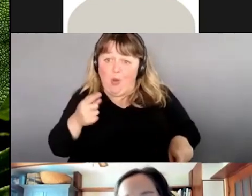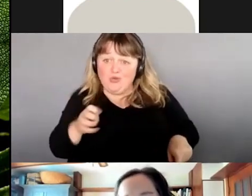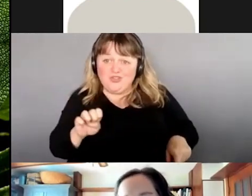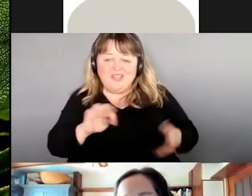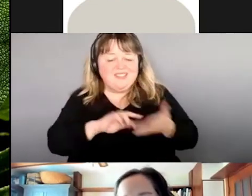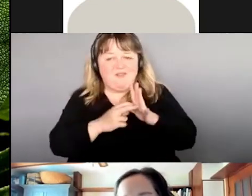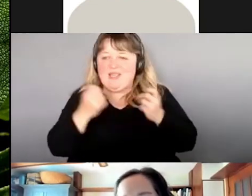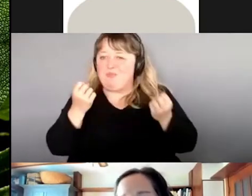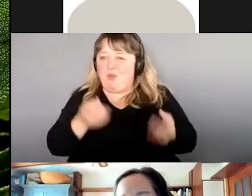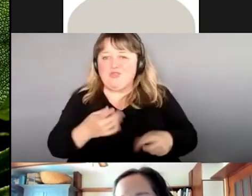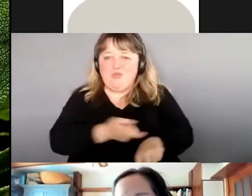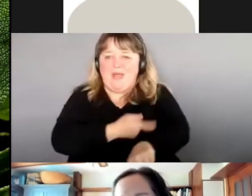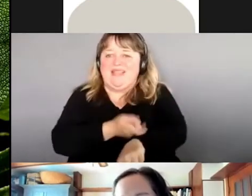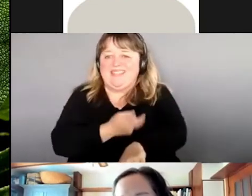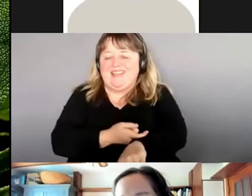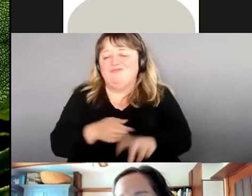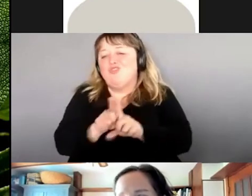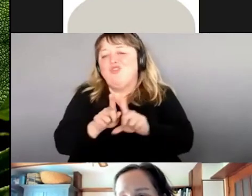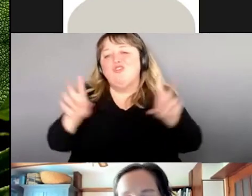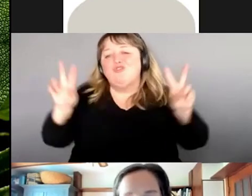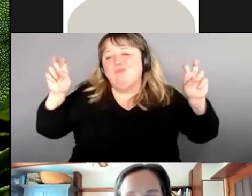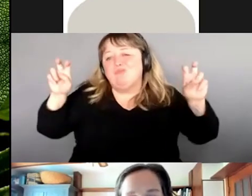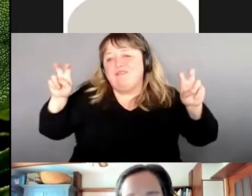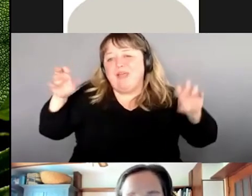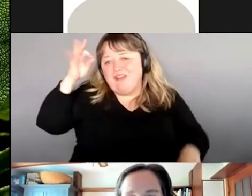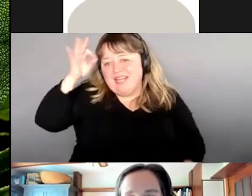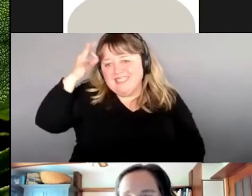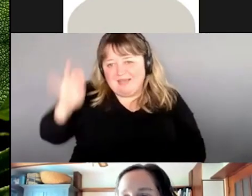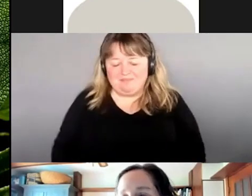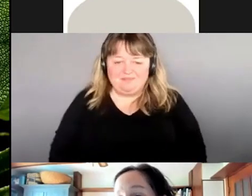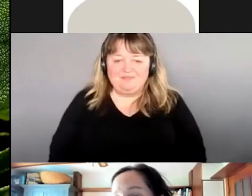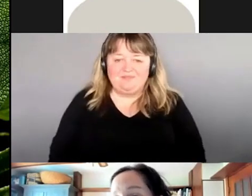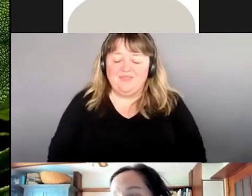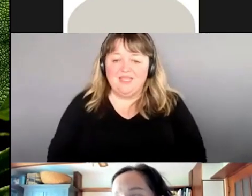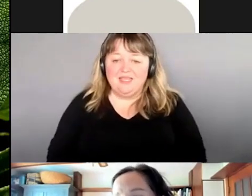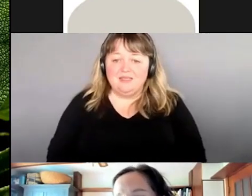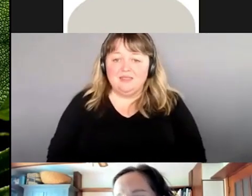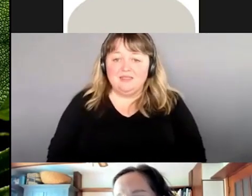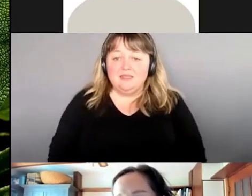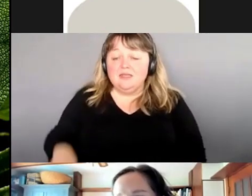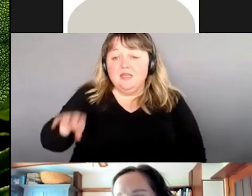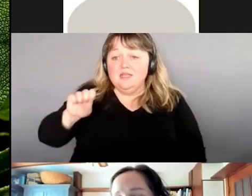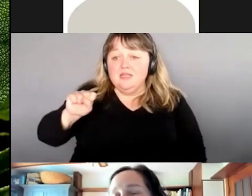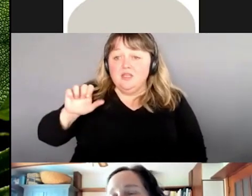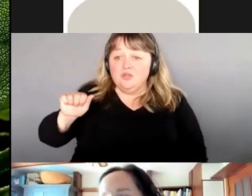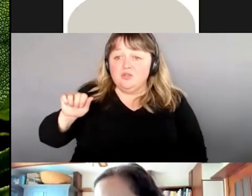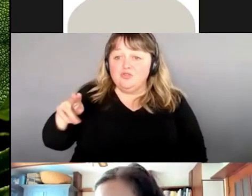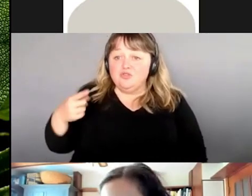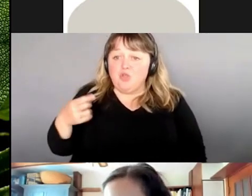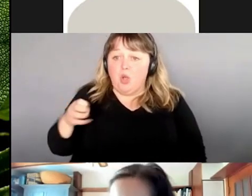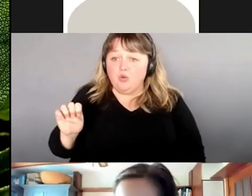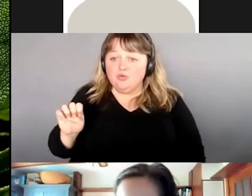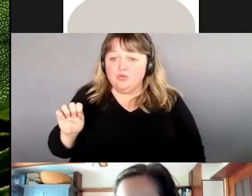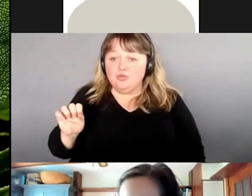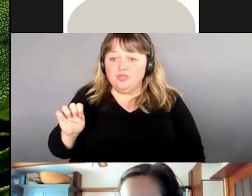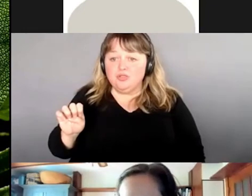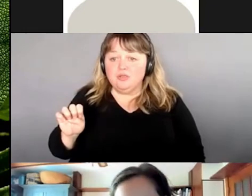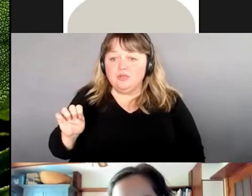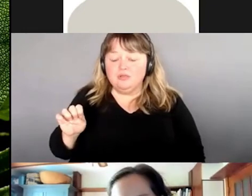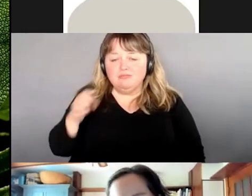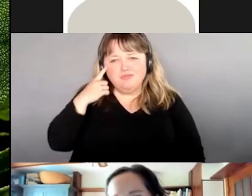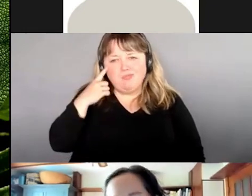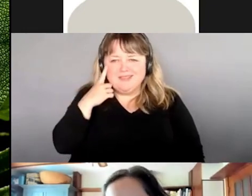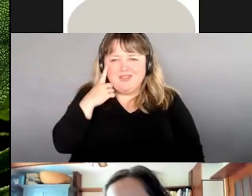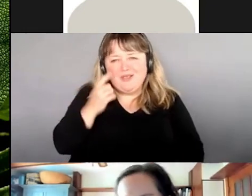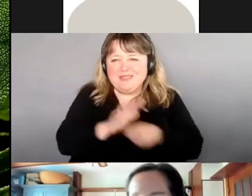c'est un proverbe français. La sauge, moi, je pense qu'on a besoin de plus